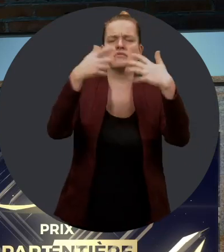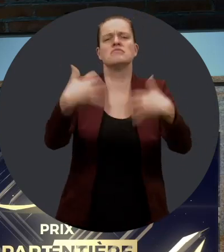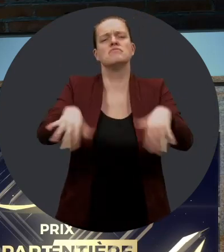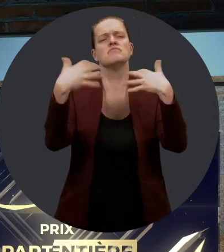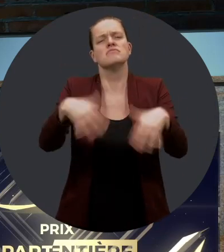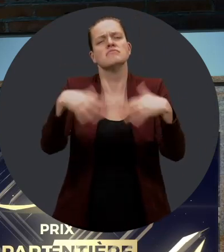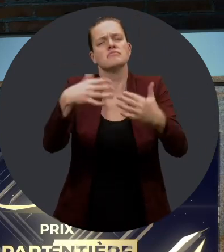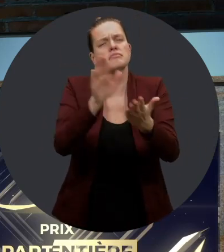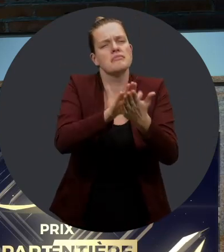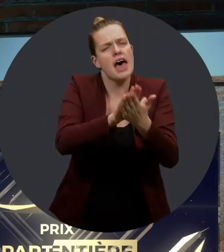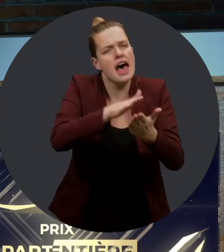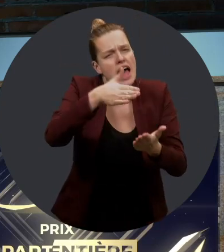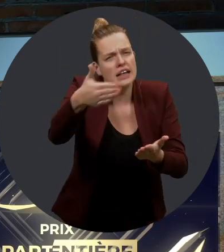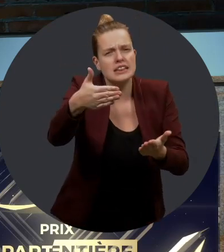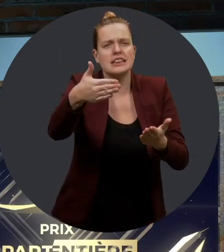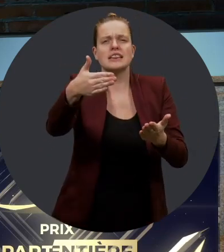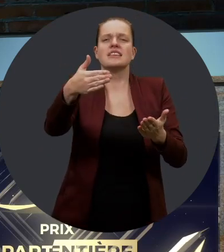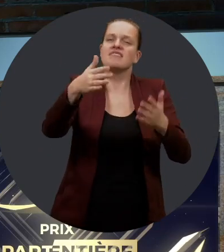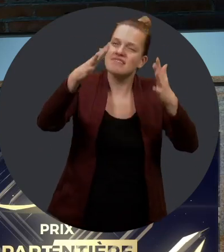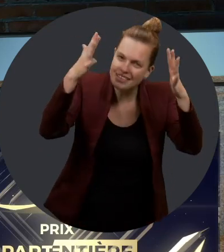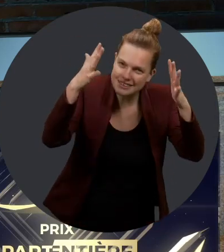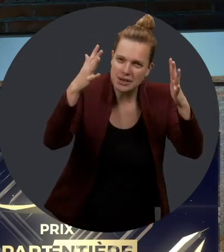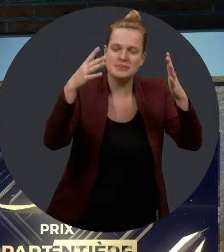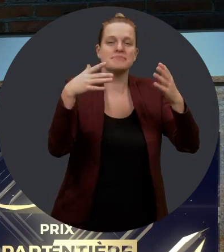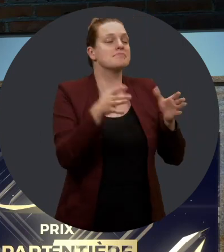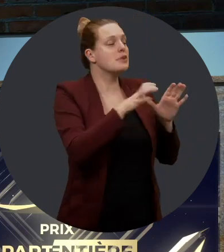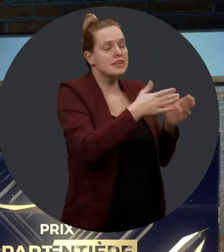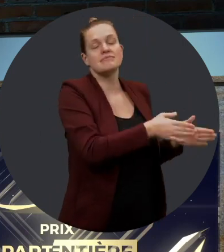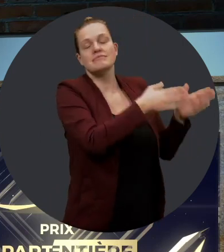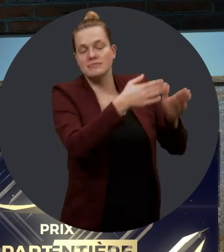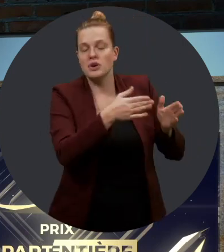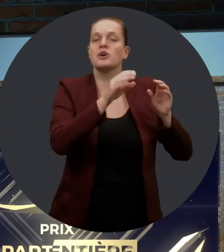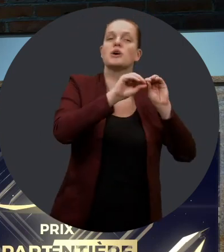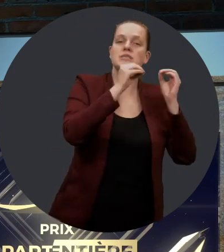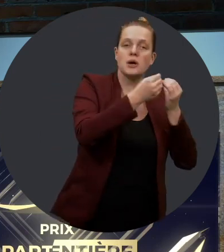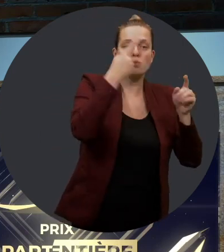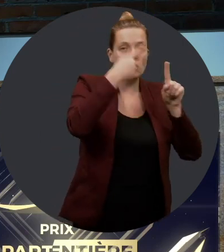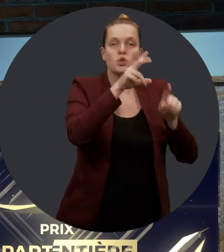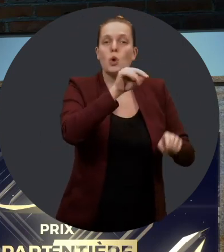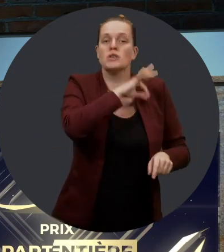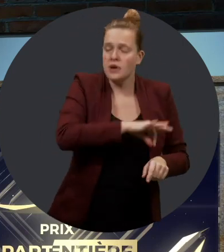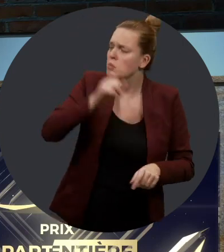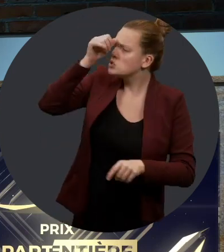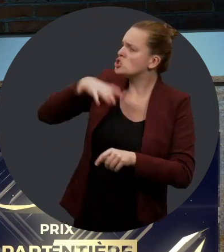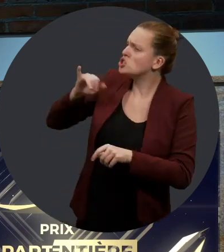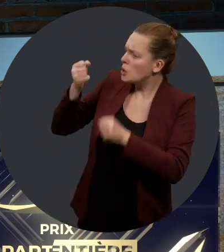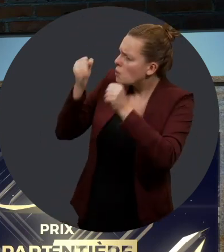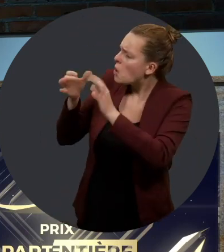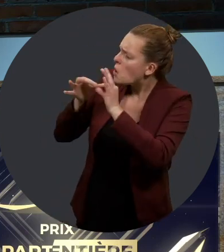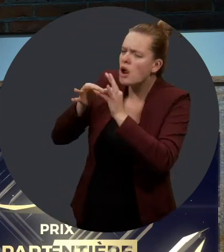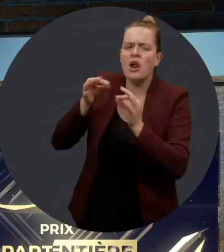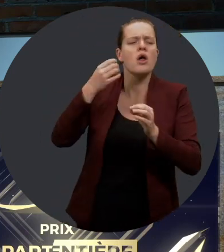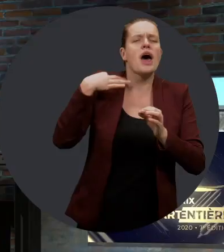grandement mérité. Encore une fois, félicitations. Passons maintenant à la catégorie « organismes à but non lucratif ». M. Jean, pouvez-vous me